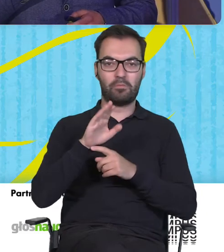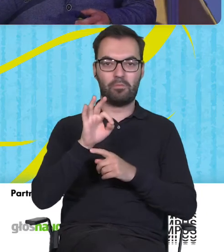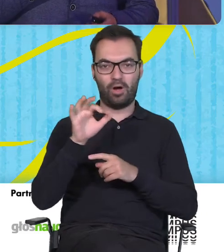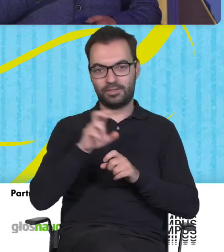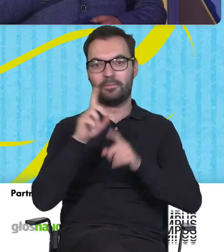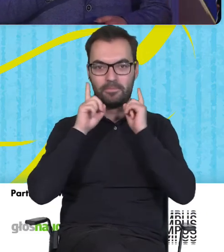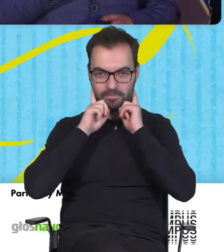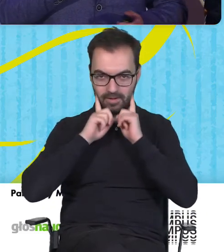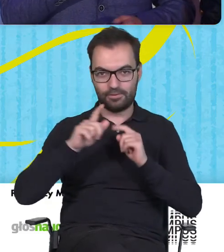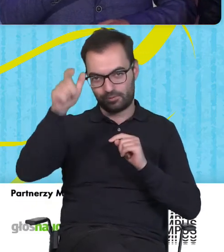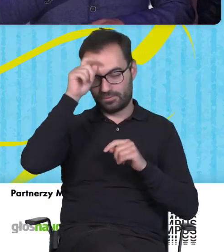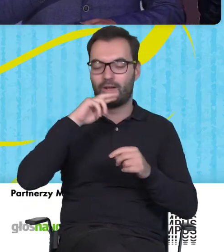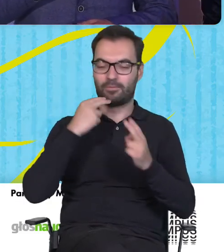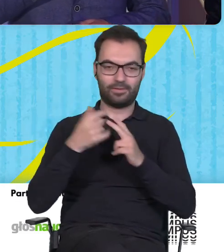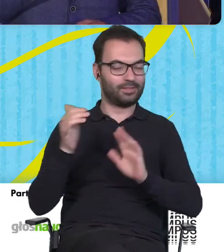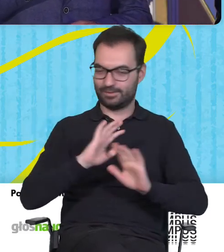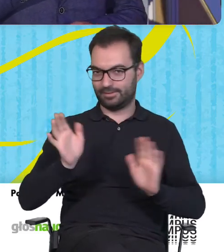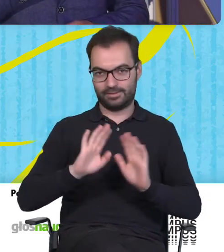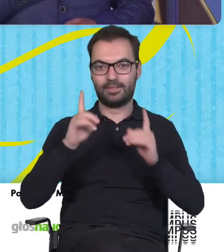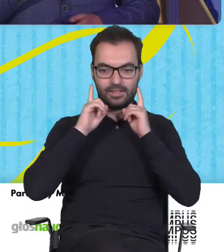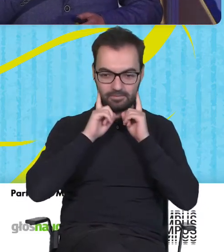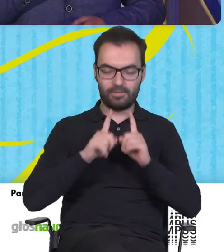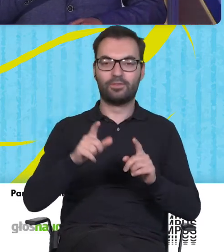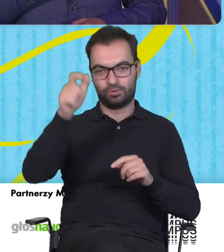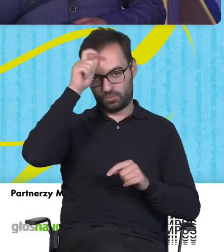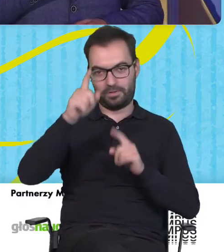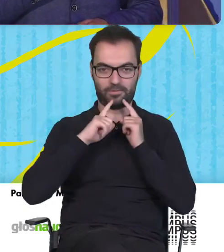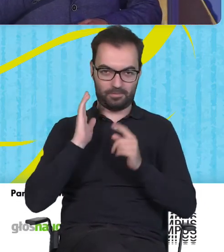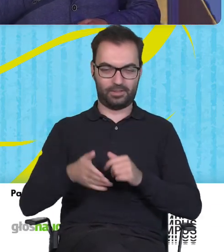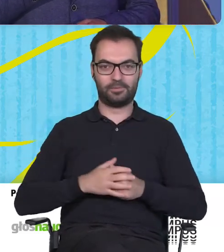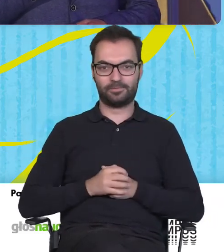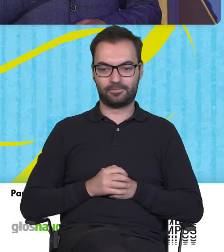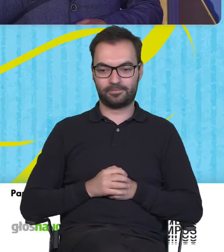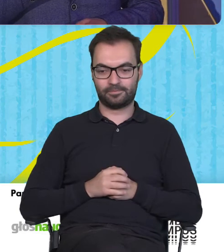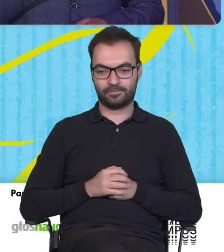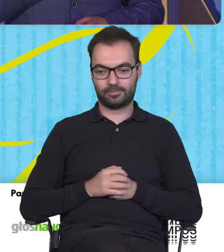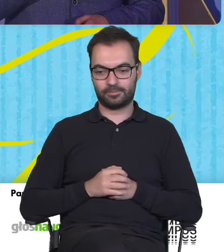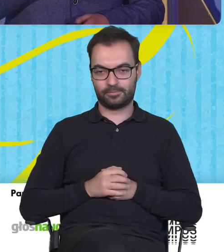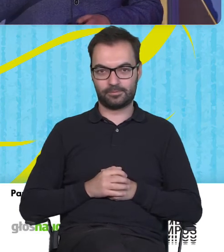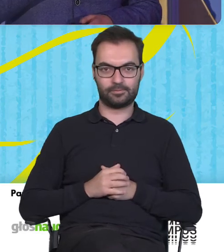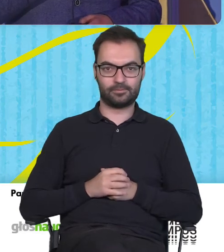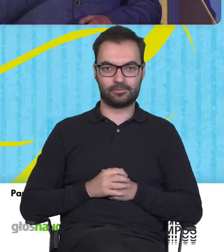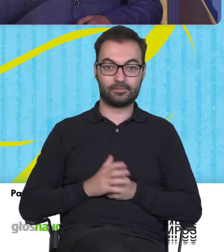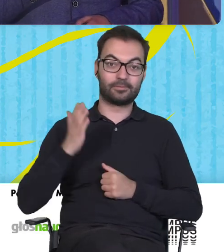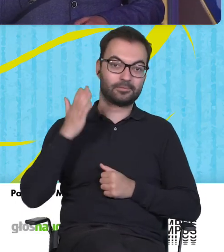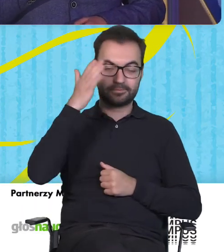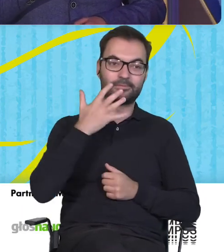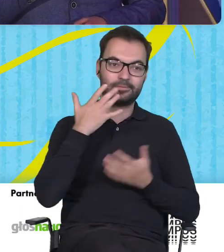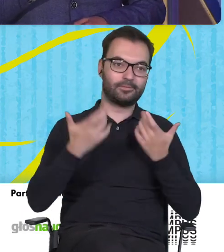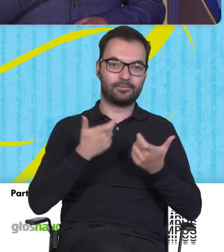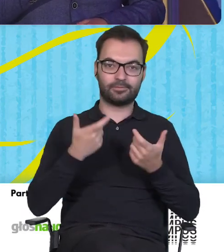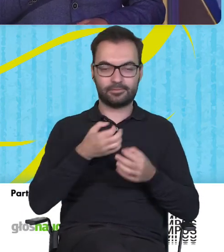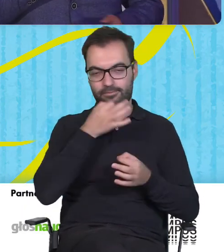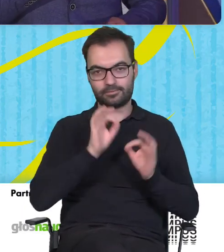czy prawdziwa osoba i odpowiadamy, że tak, będziemy rozmawiali z prawdziwą osobą po drugiej stronie. I w przyszłości chcielibyśmy także